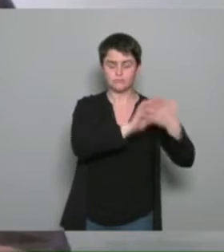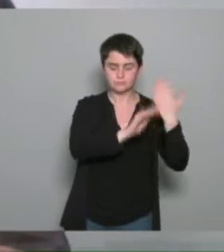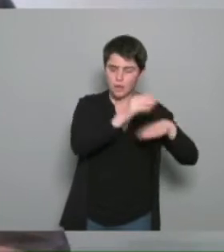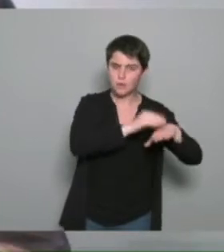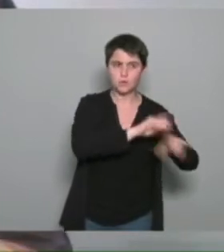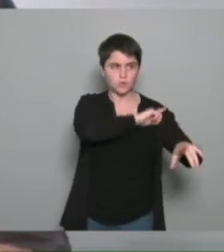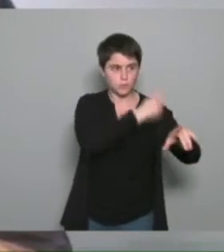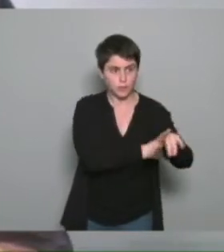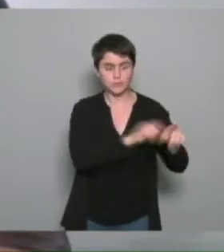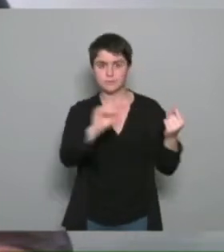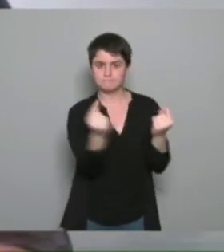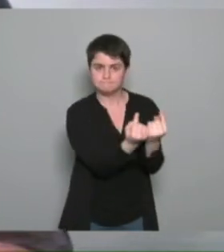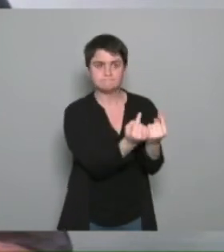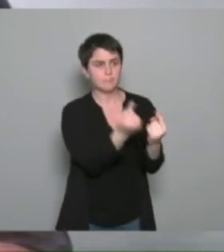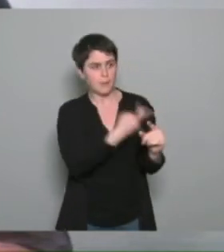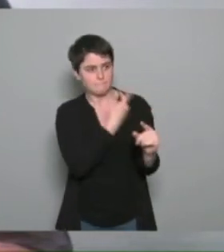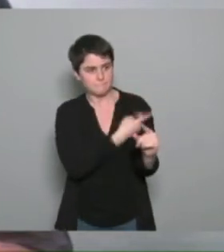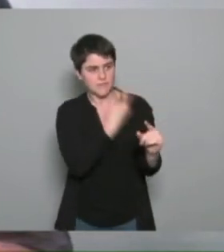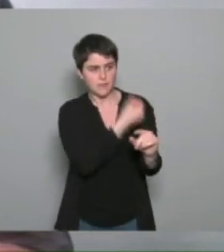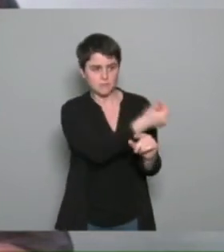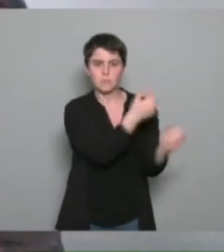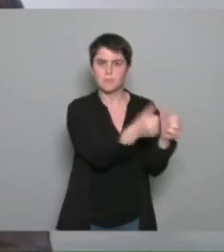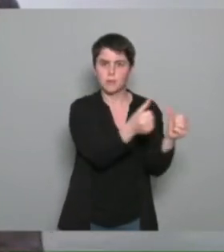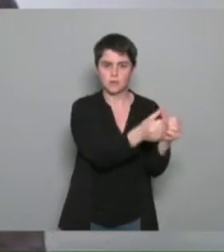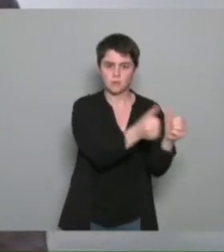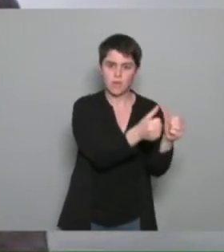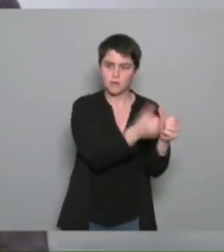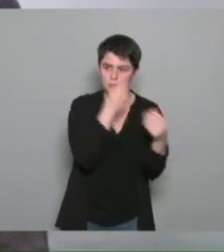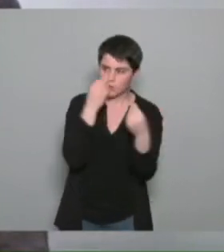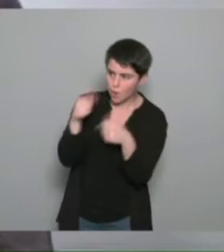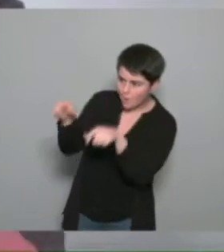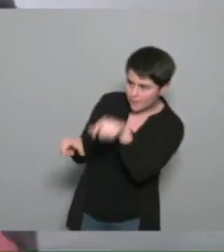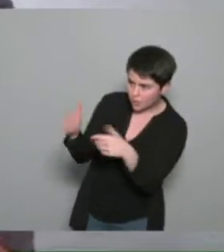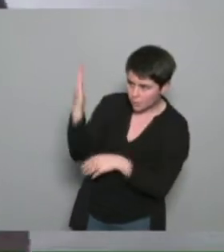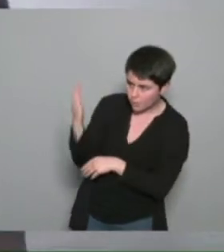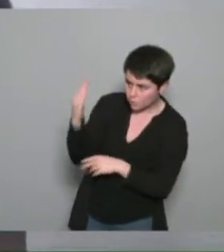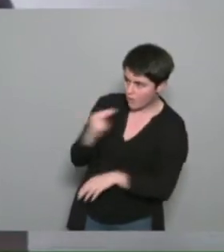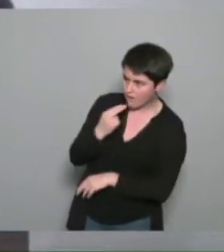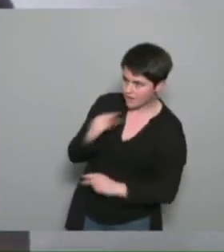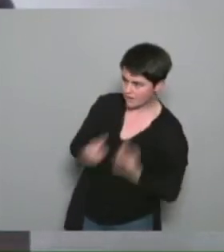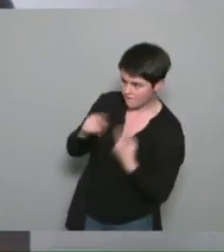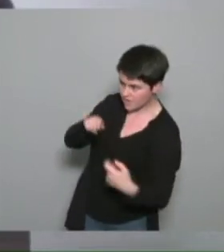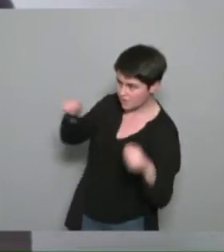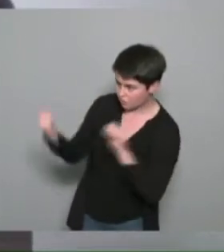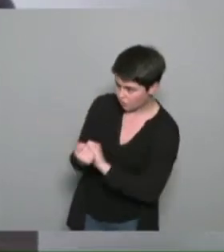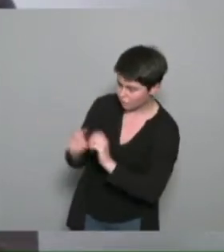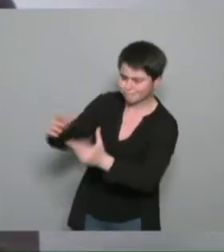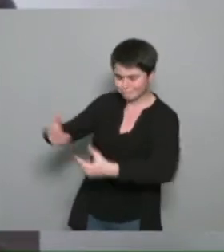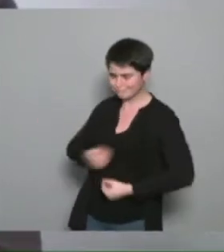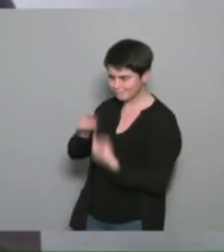personnes qui avaient besoin soit de changer de qualité de vie soit d'améliorer leur qualité de vie